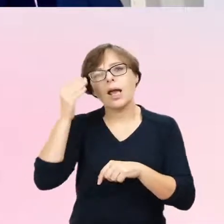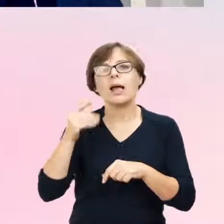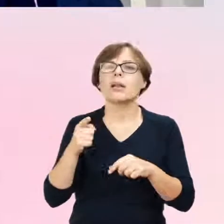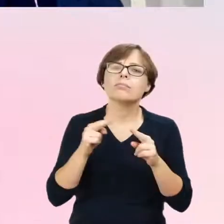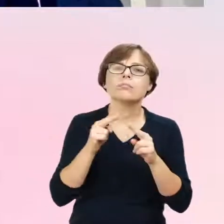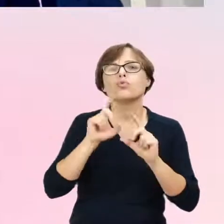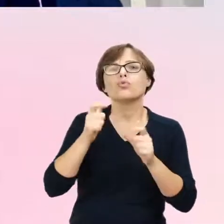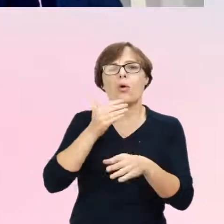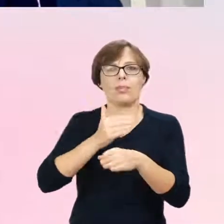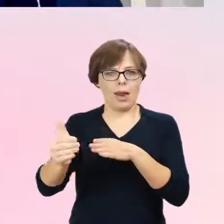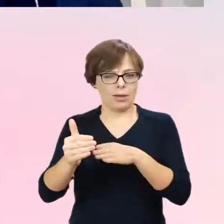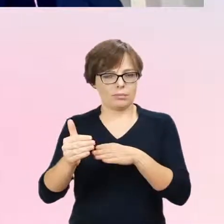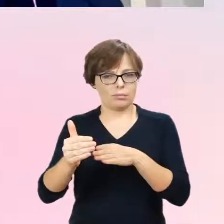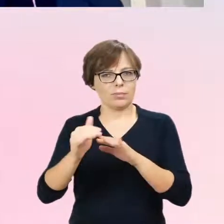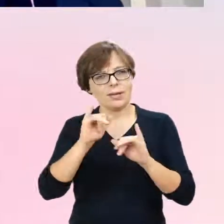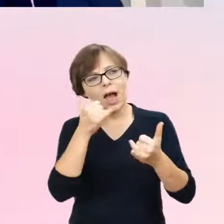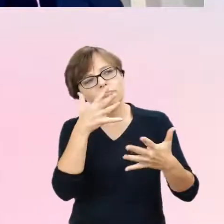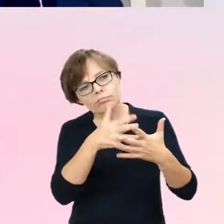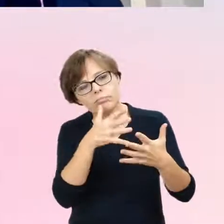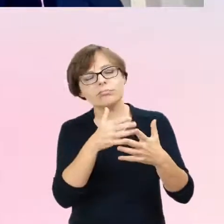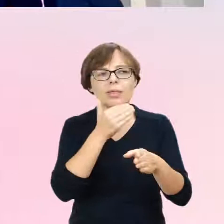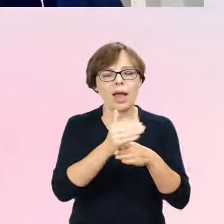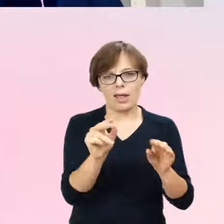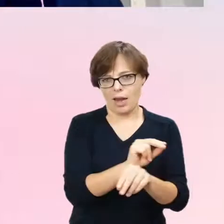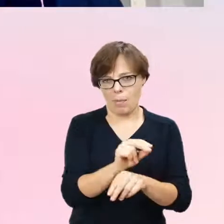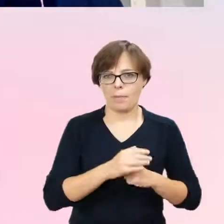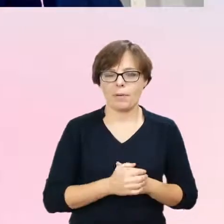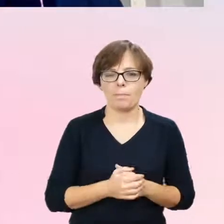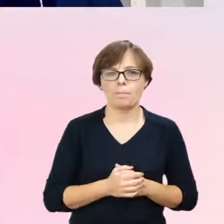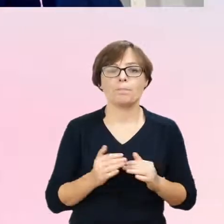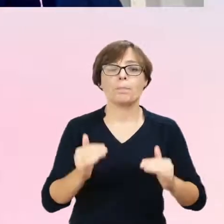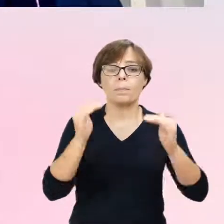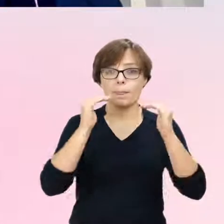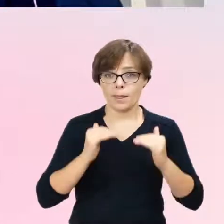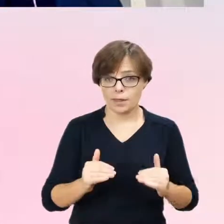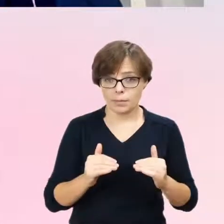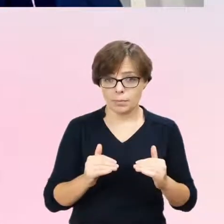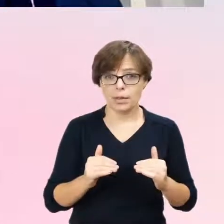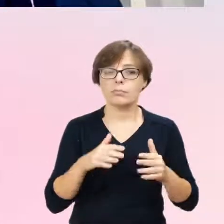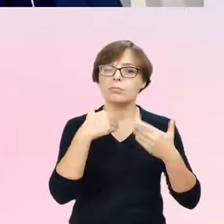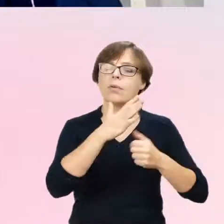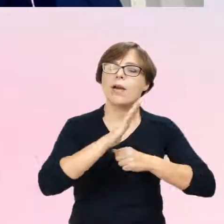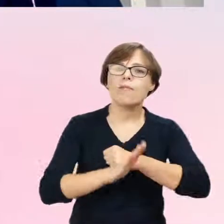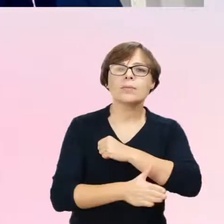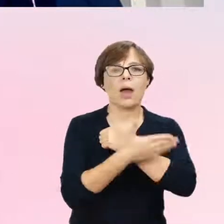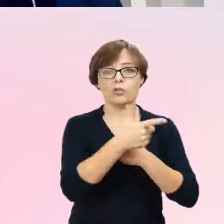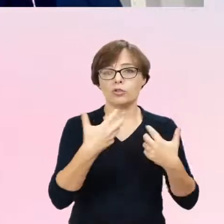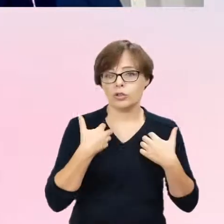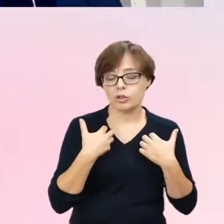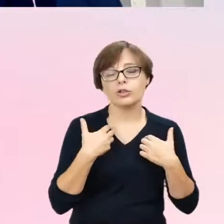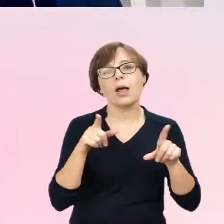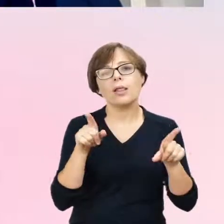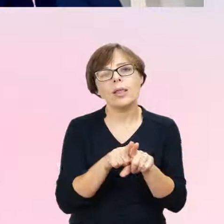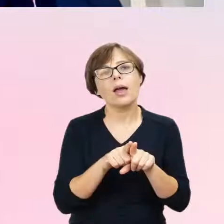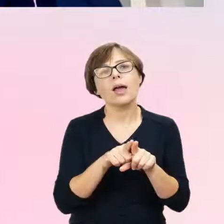diagnostyczno-terapeutycznego. No i kolejna kwestia to wspieranie funkcjonowania oraz edukacja otoczenia